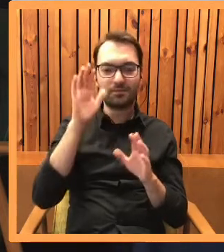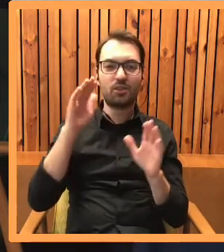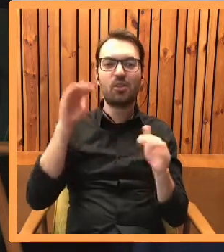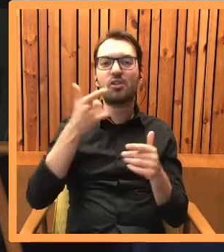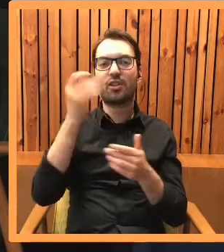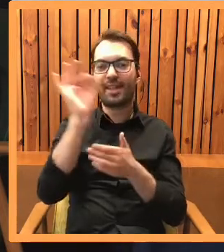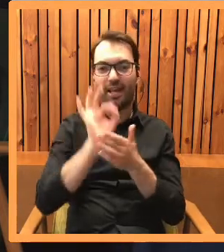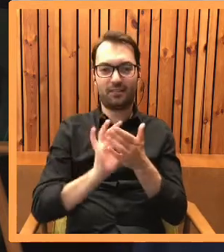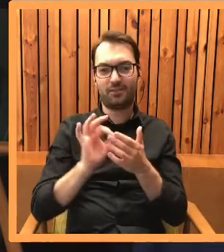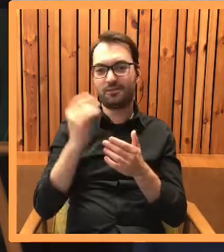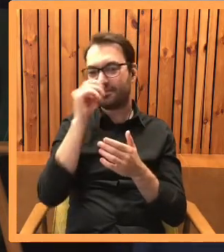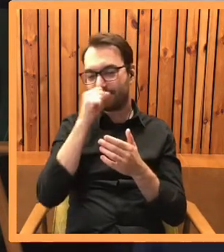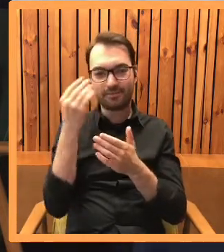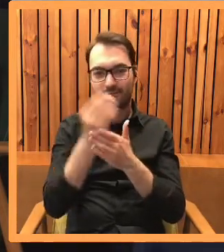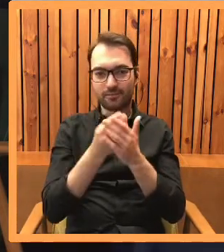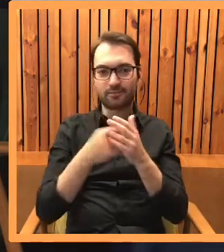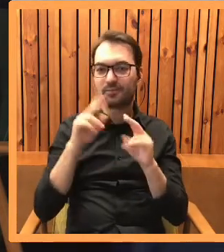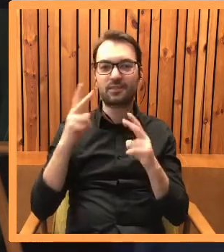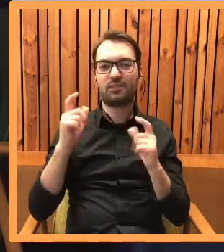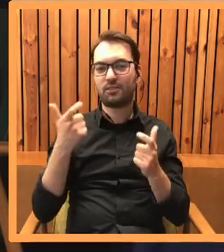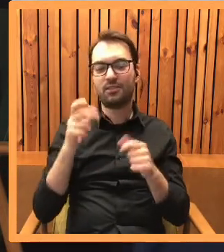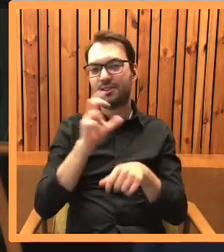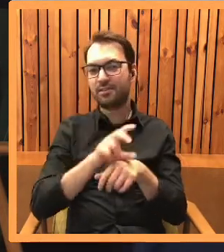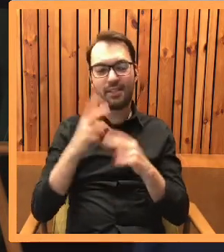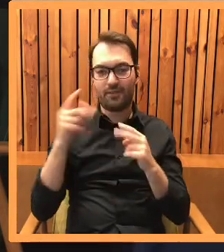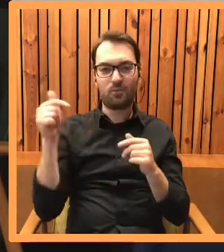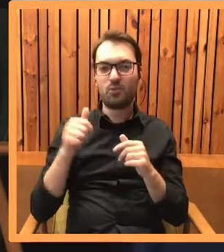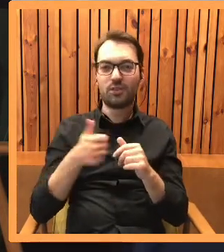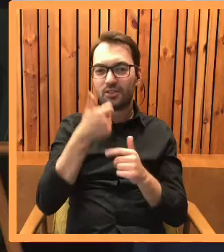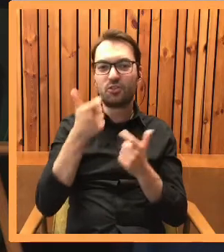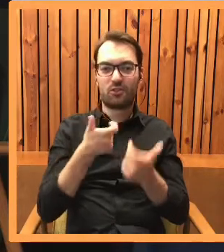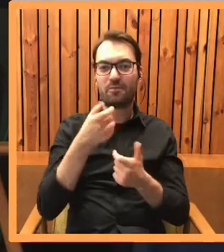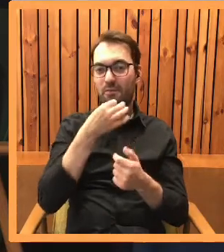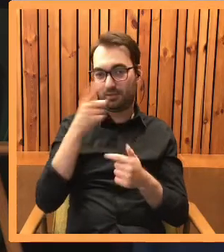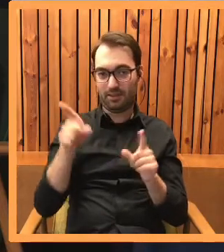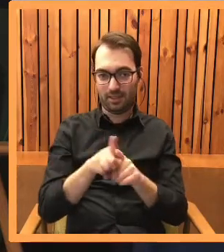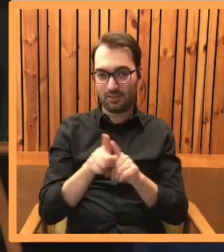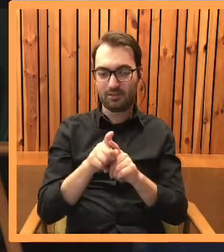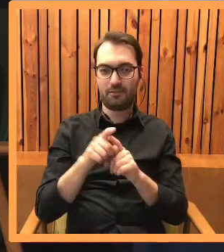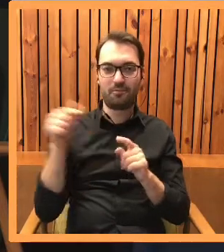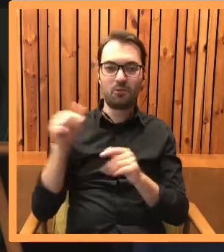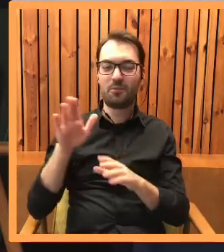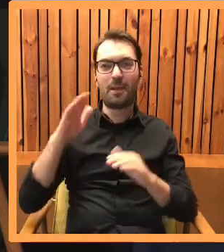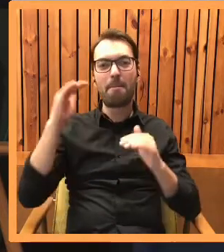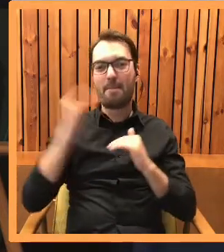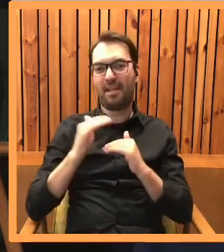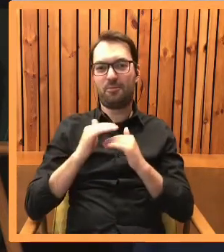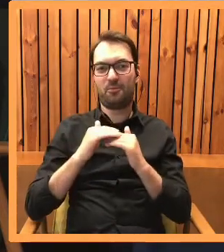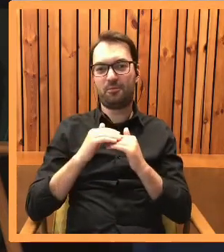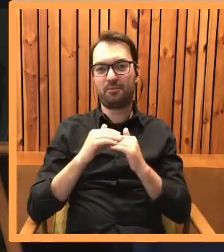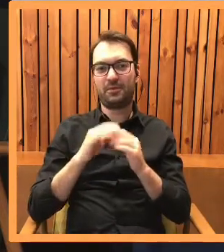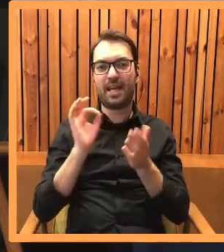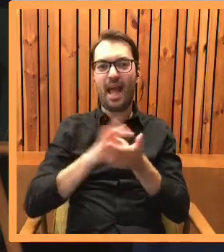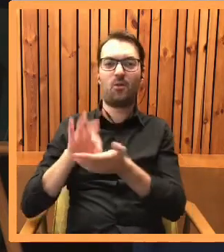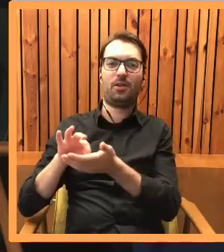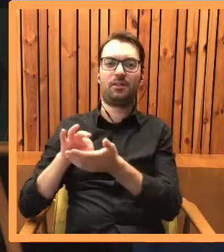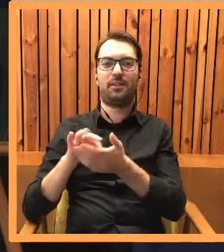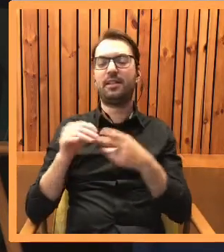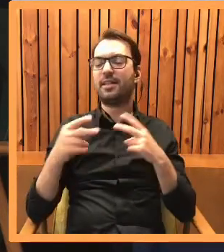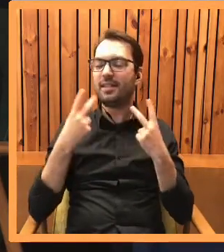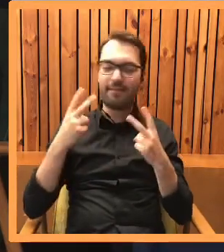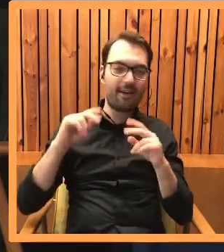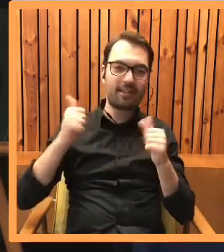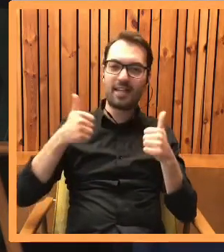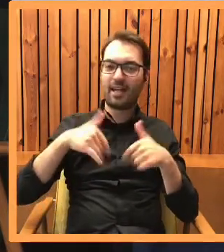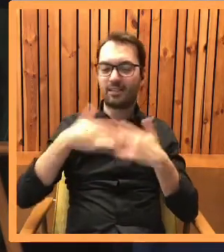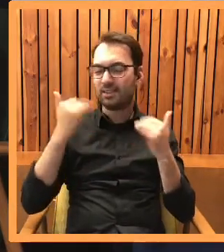znaczy, że nie ma dnia bez malowania, niezależnie w jakiej technice ktoś pracuje. Więc czy u ciebie też jest coś w rodzaju takiej regularności, która polega na tym, że niezależnie od